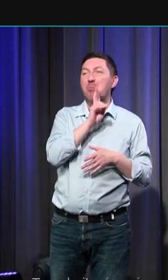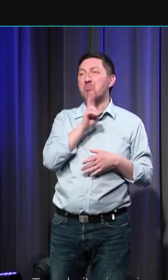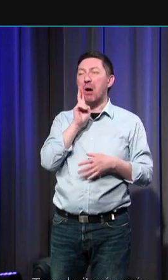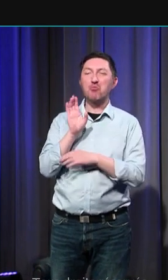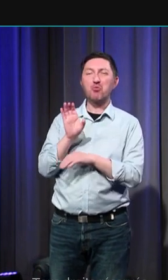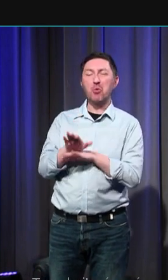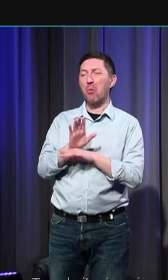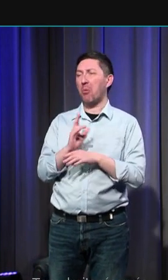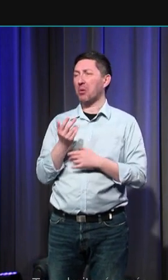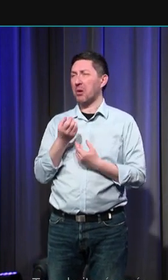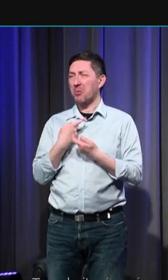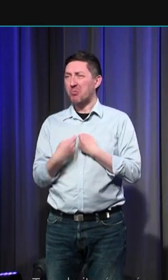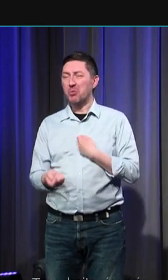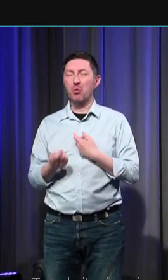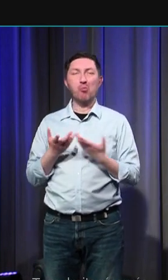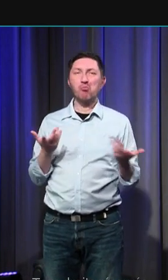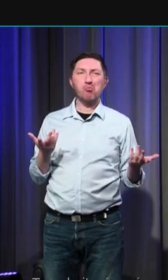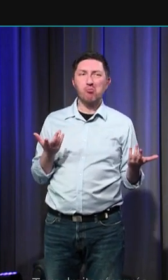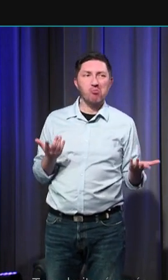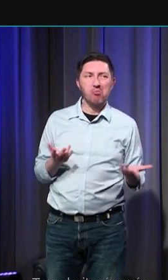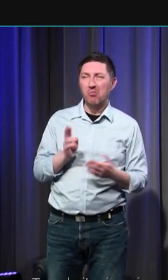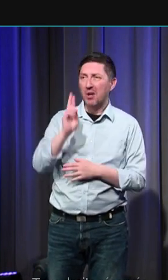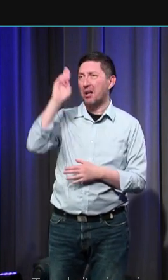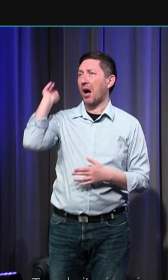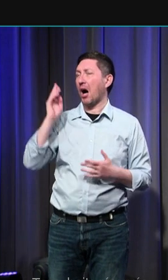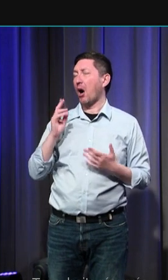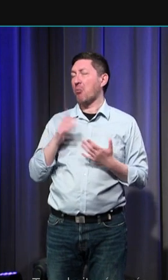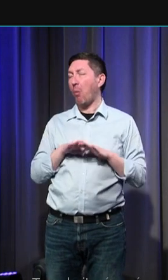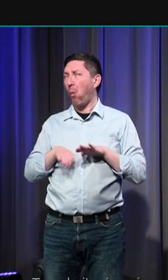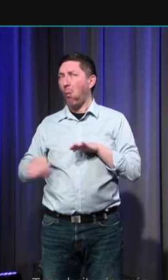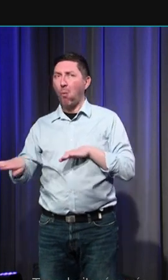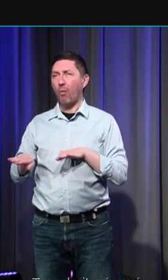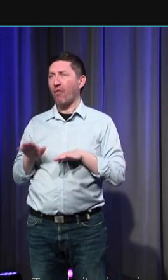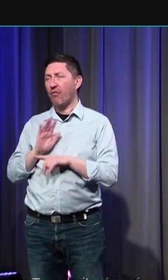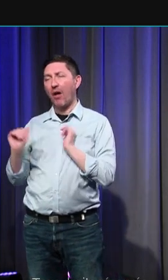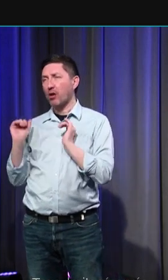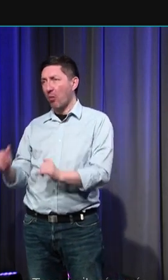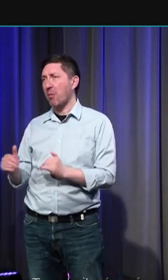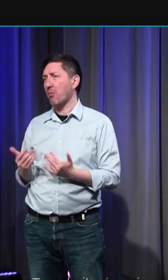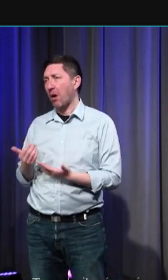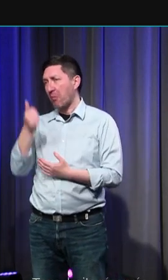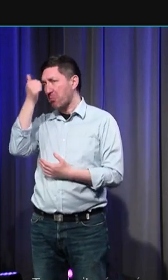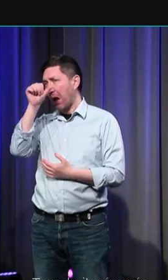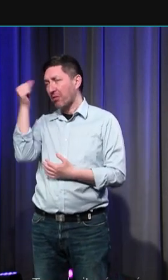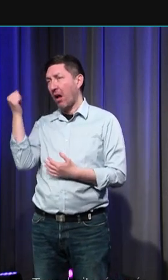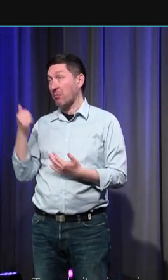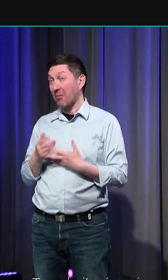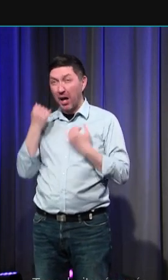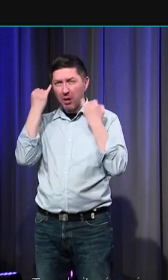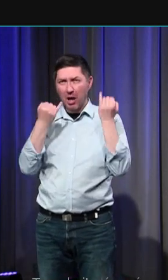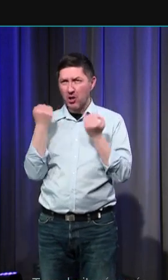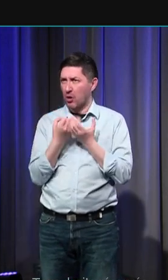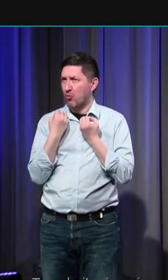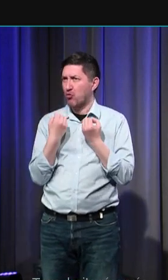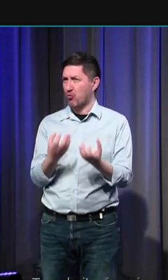continuait à être sous-jacent dans les paroisses on pratiquait le répit et vous imaginez le nombre de répits qui devaient être pratiqués au